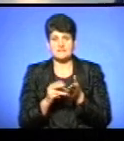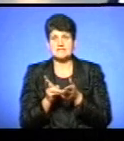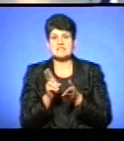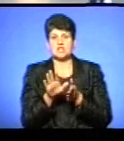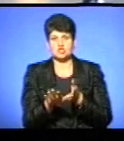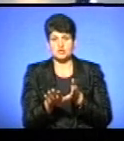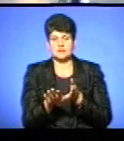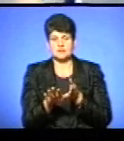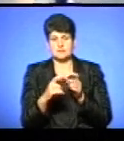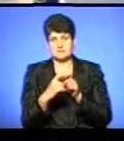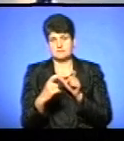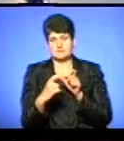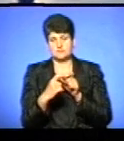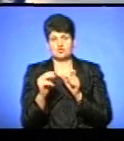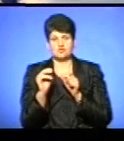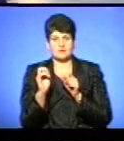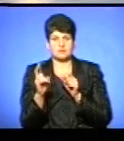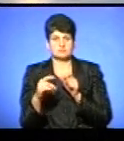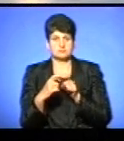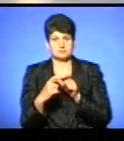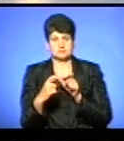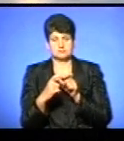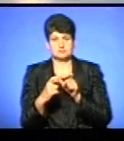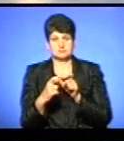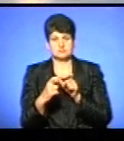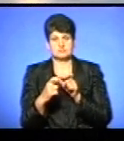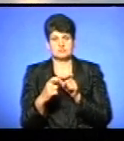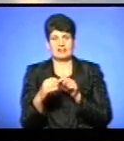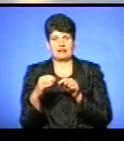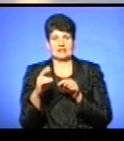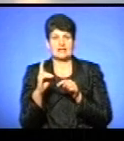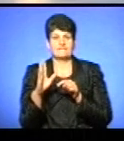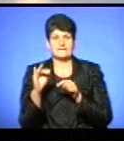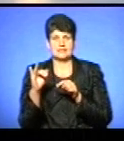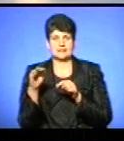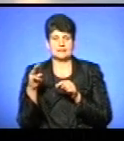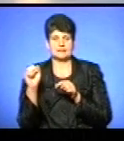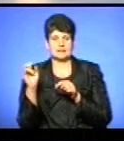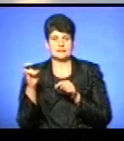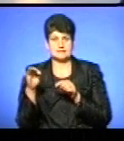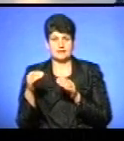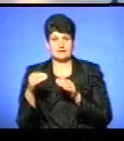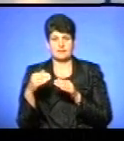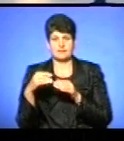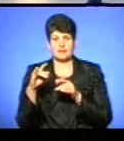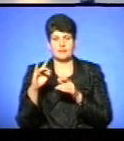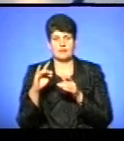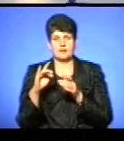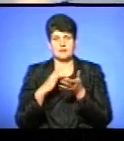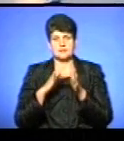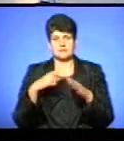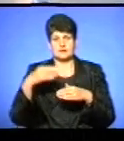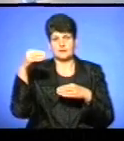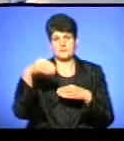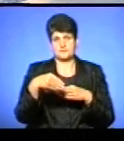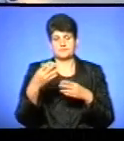платіжку, чи там, скажімо, як буде це корішок квитанції, що складений штраф на лобовому склі автомобіля. І